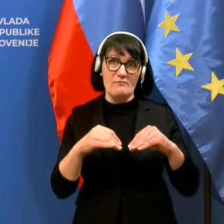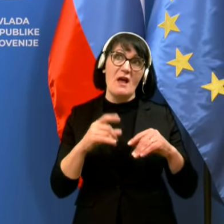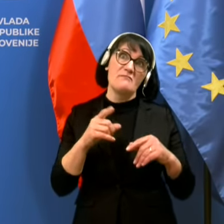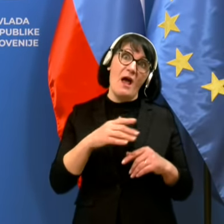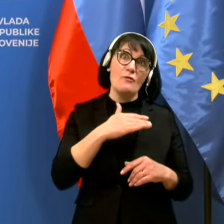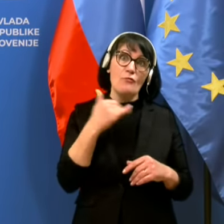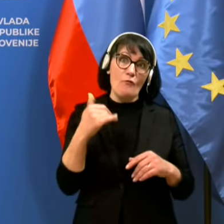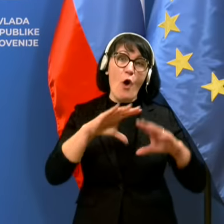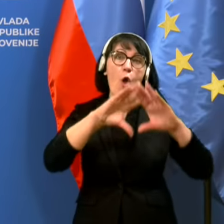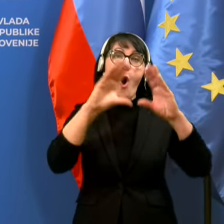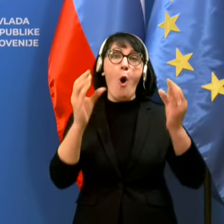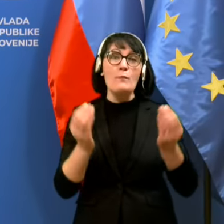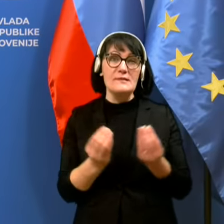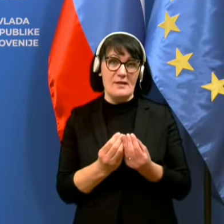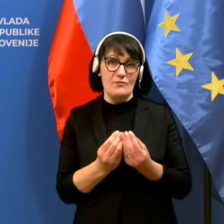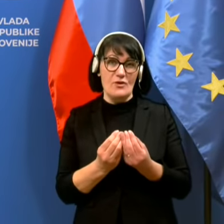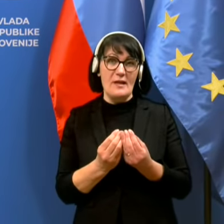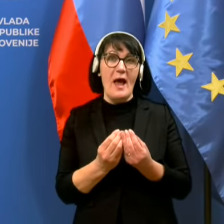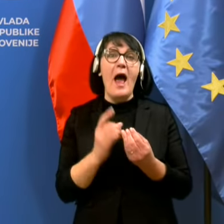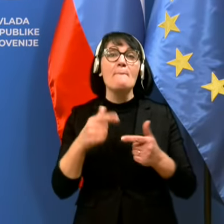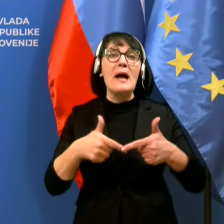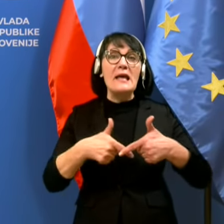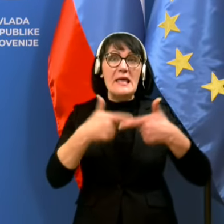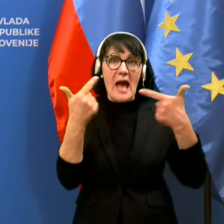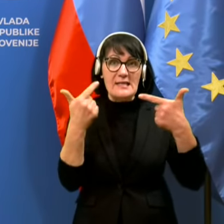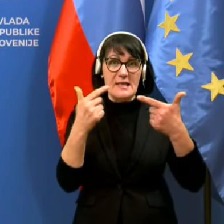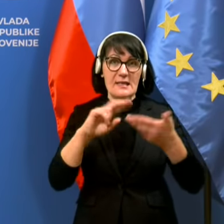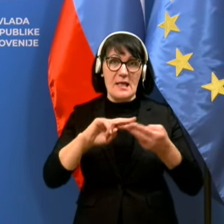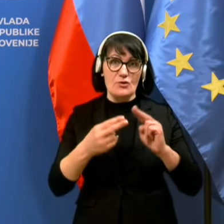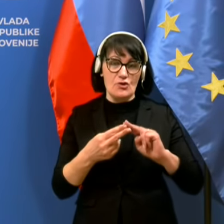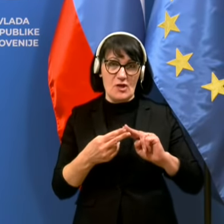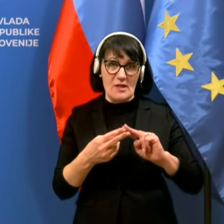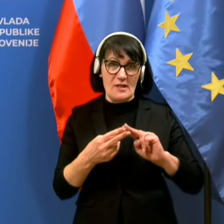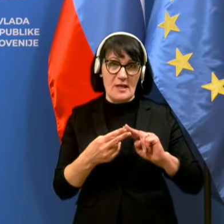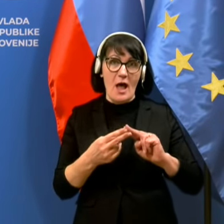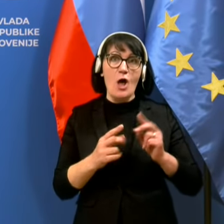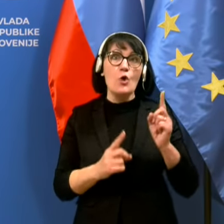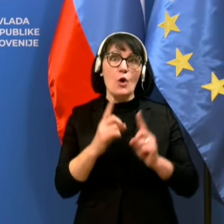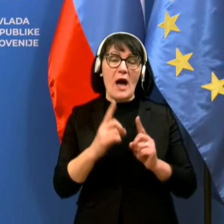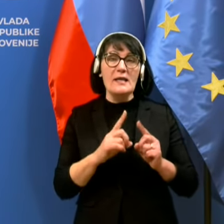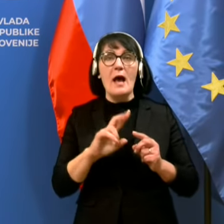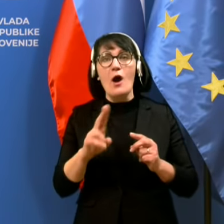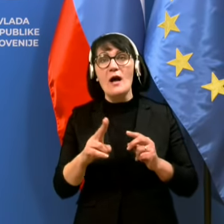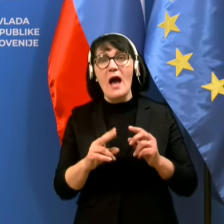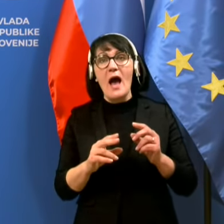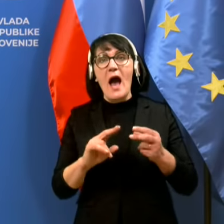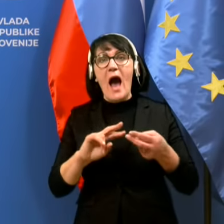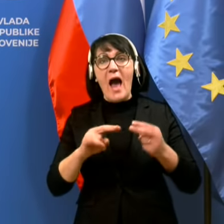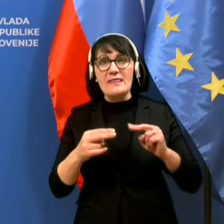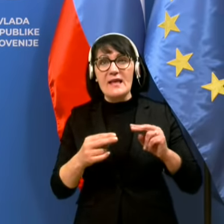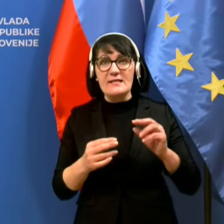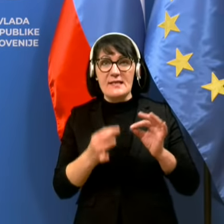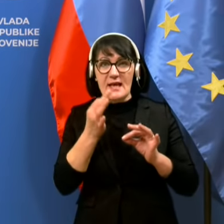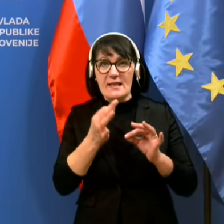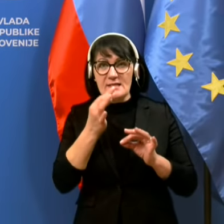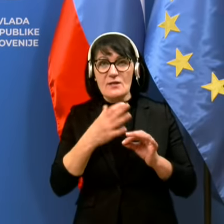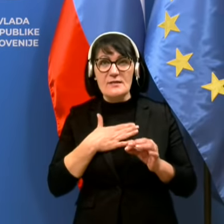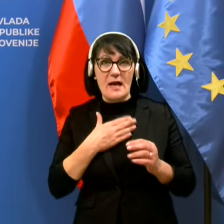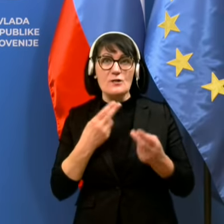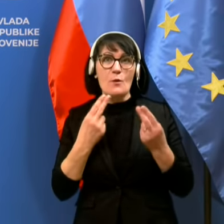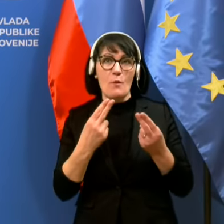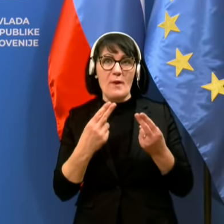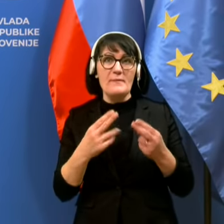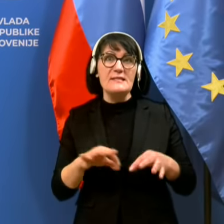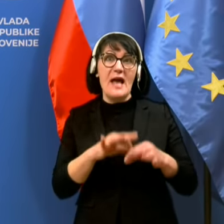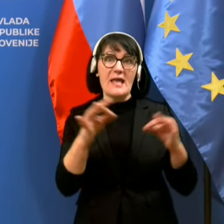reči, obsežen, ampak vseeno razumljiv način dogajanja nekolik hitrih antigenskih testov, zakaj so za nas pomembni, zakaj so pomembni za javno